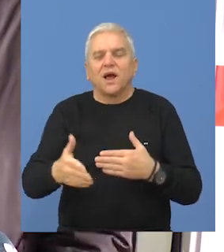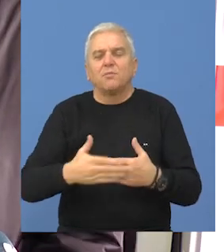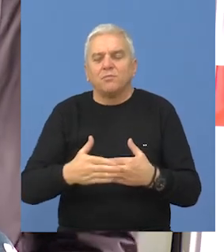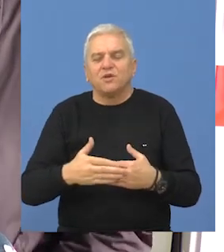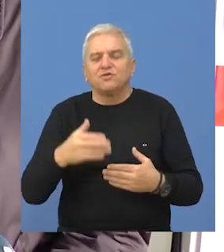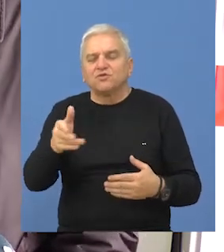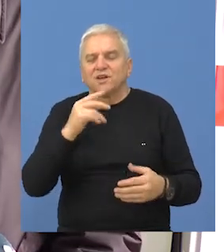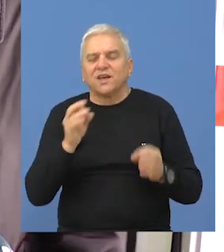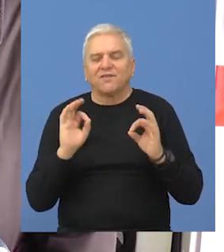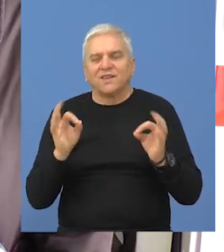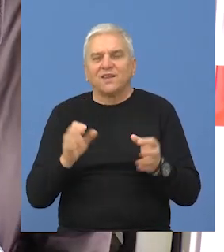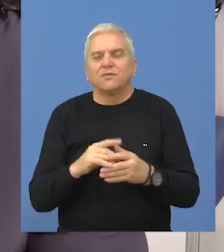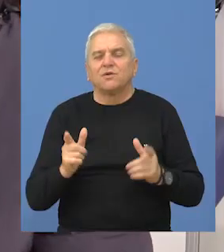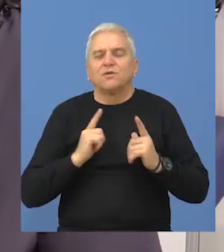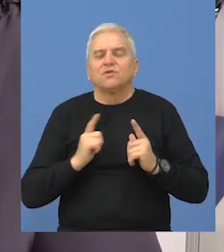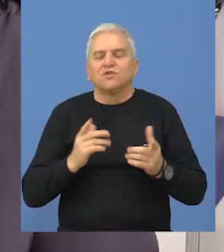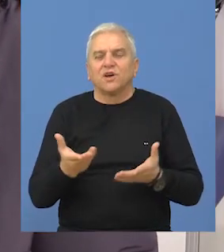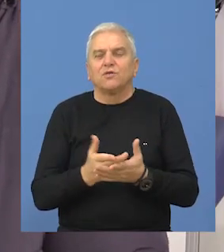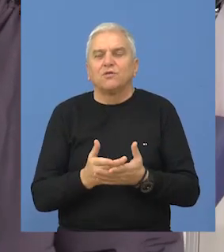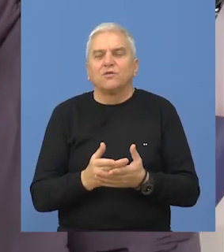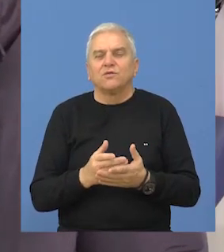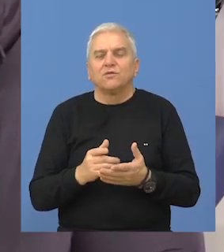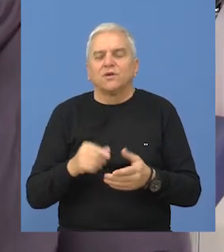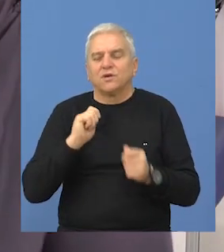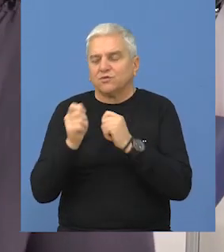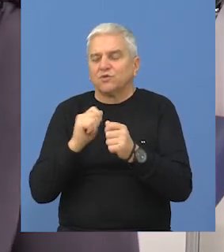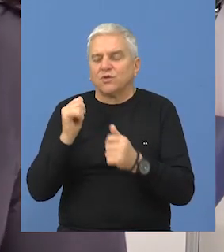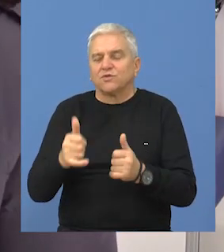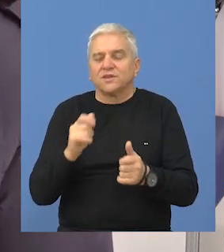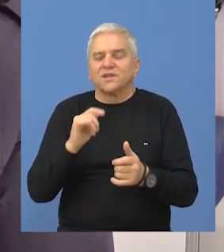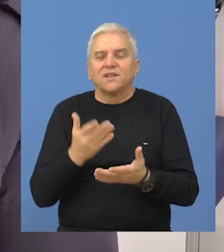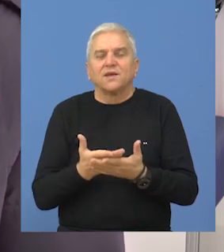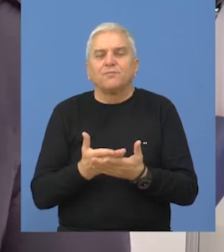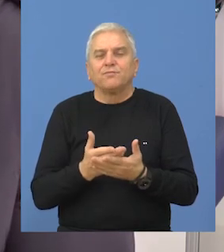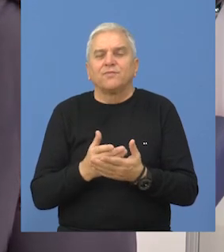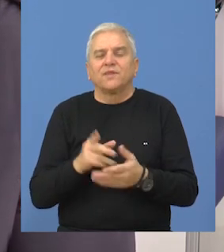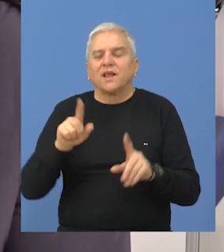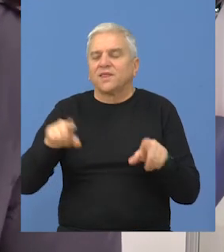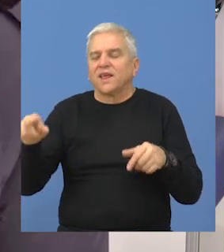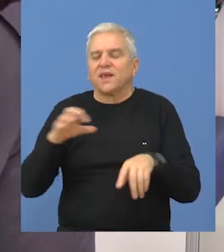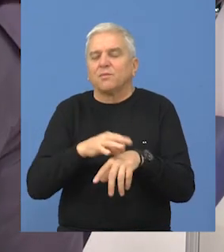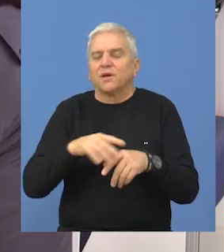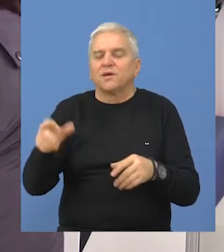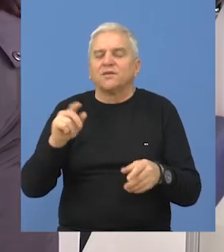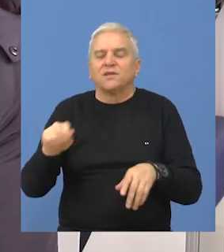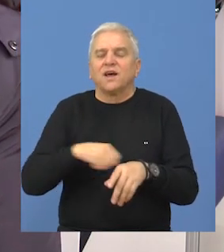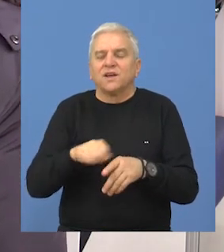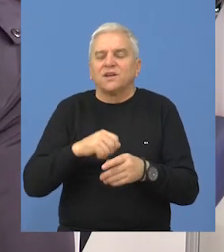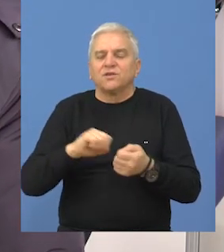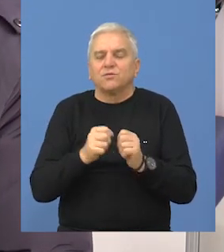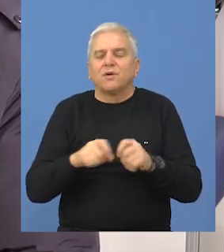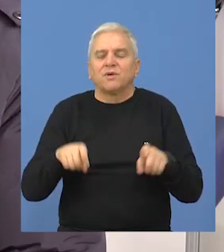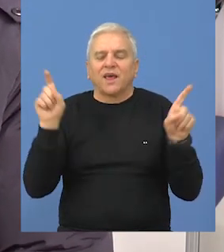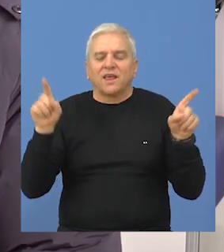bliža i kvalitetnija. Očekujemo i u pregovorima smo sa nekim lekarima da rješimo